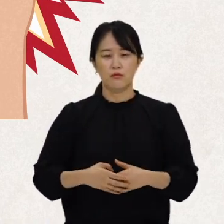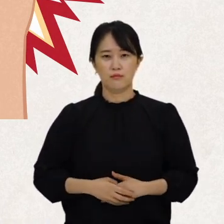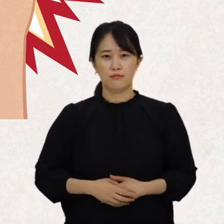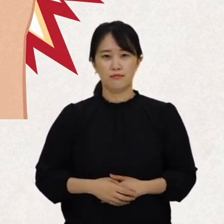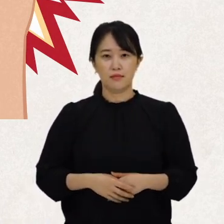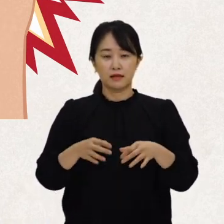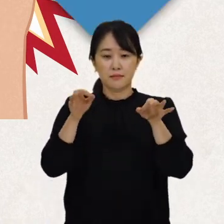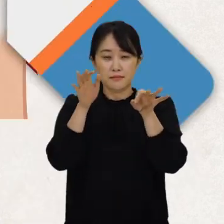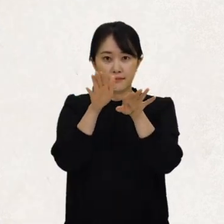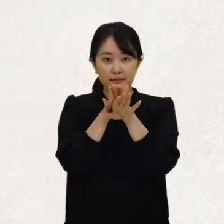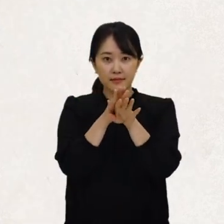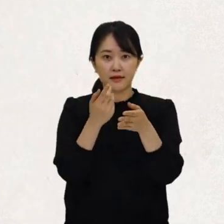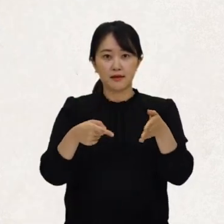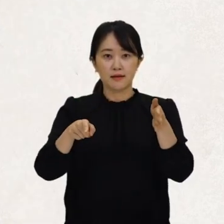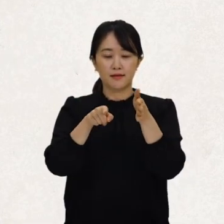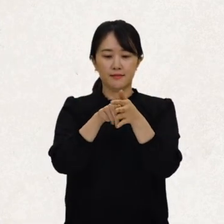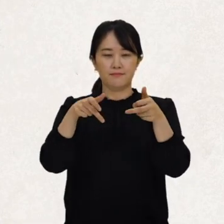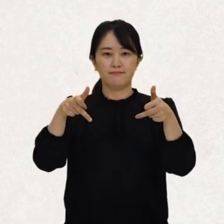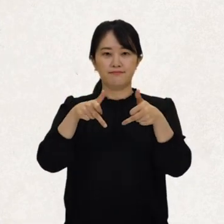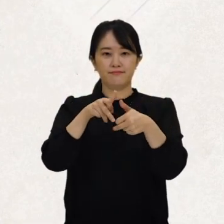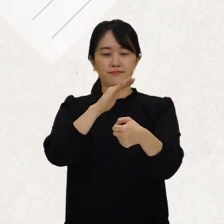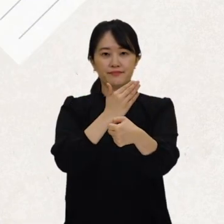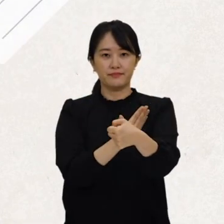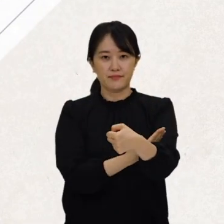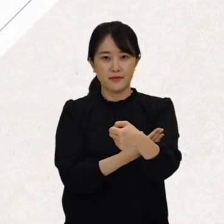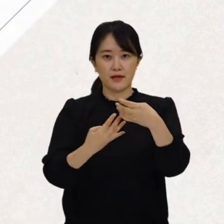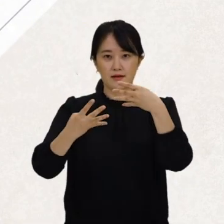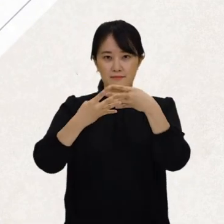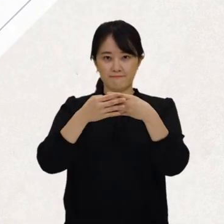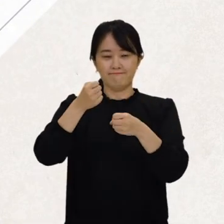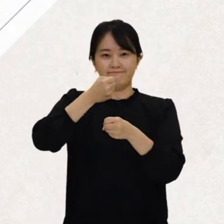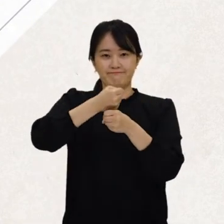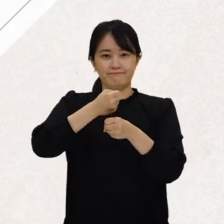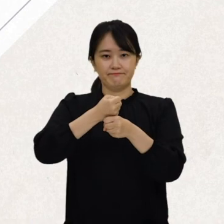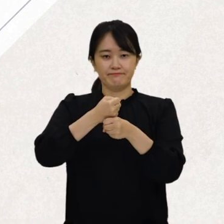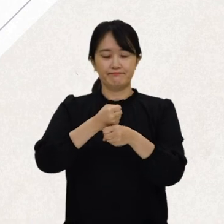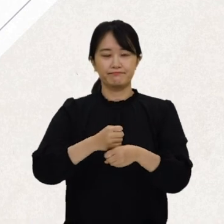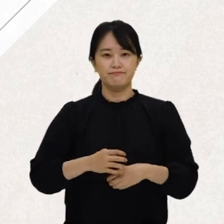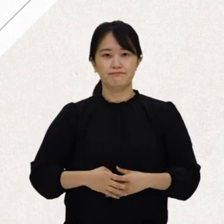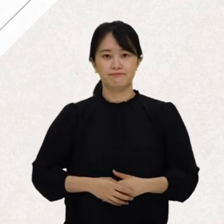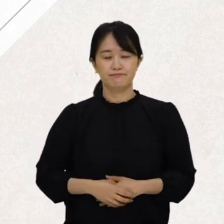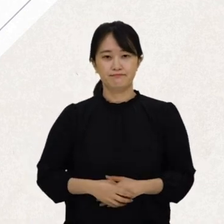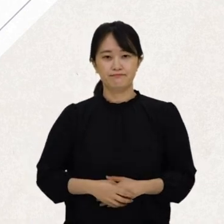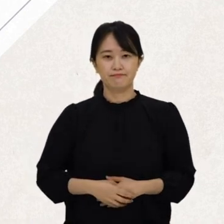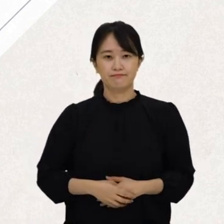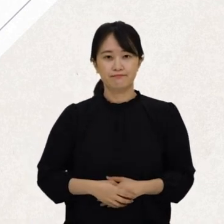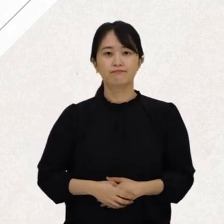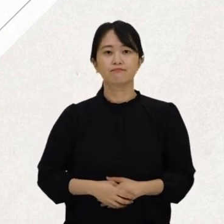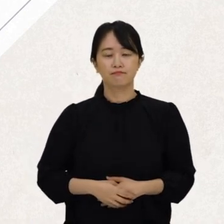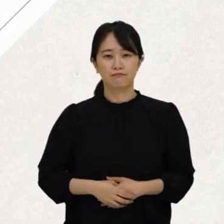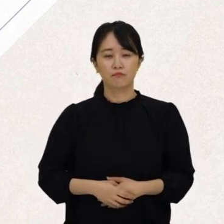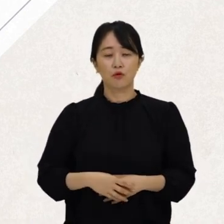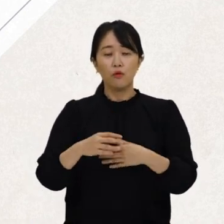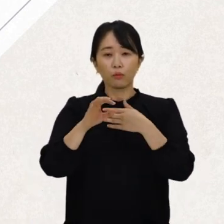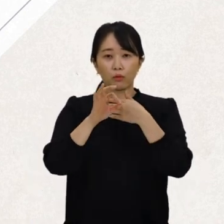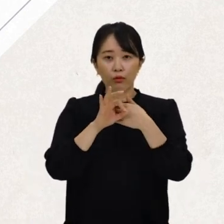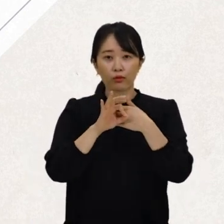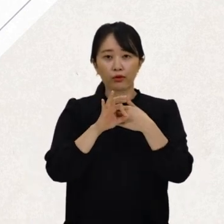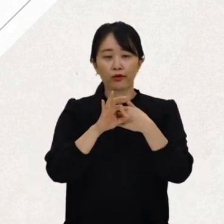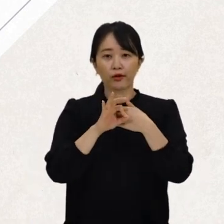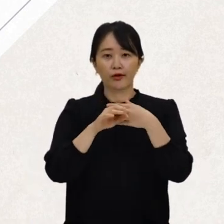일들을 없애기 위해 장애인의 권리를 협약으로 만들었답니다. 그렇군요. 그럼